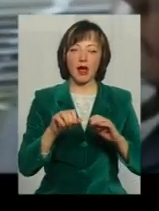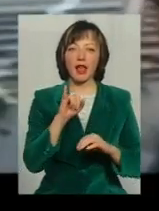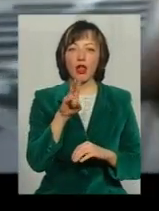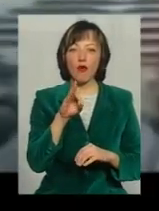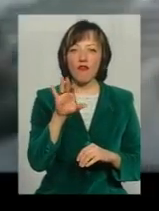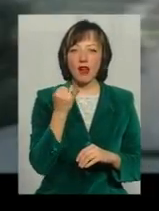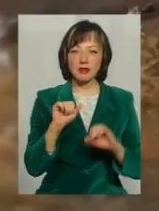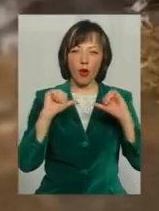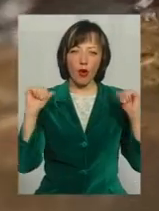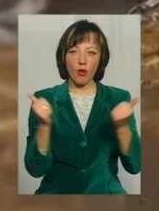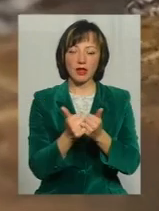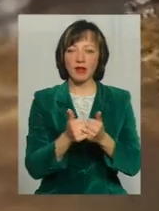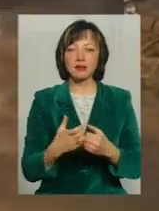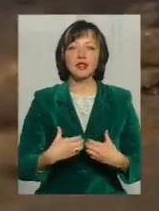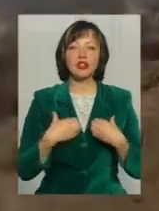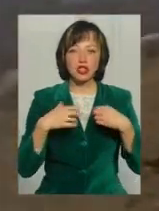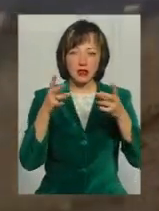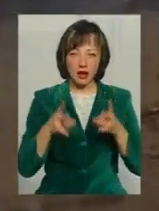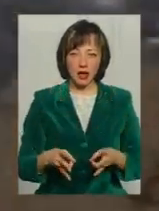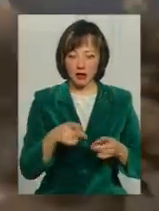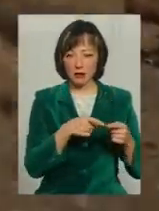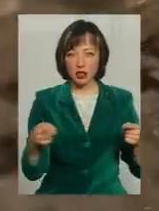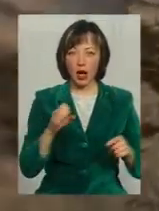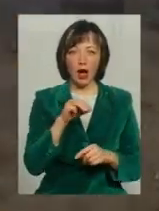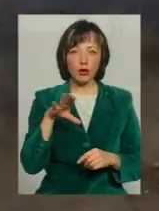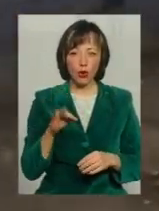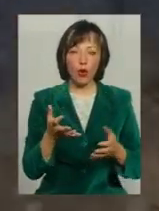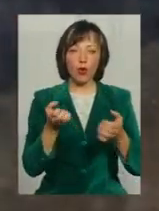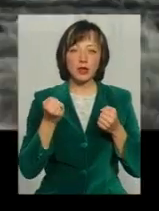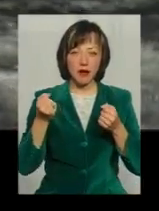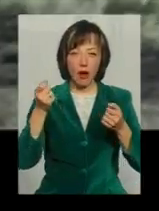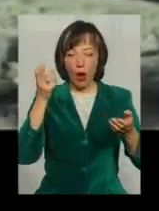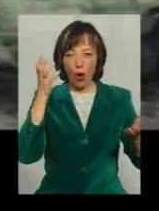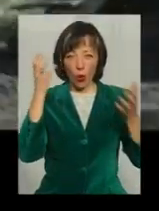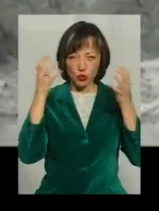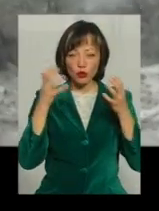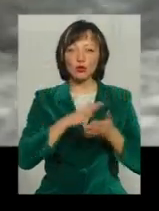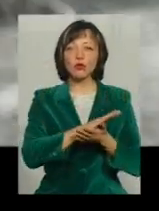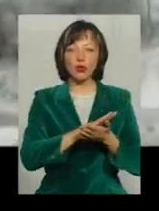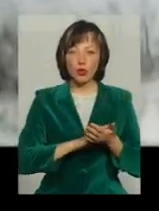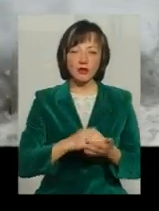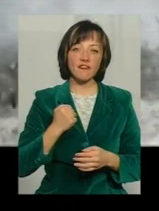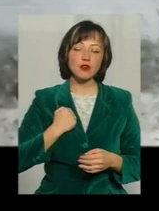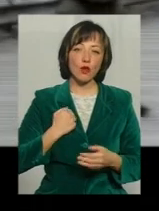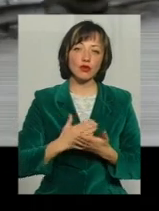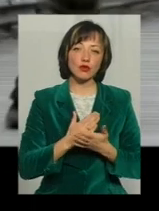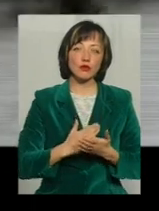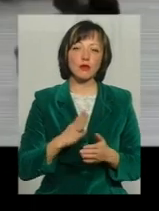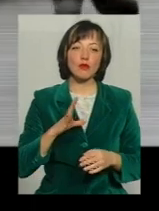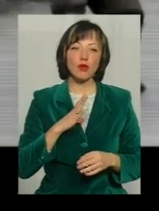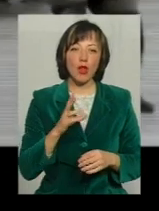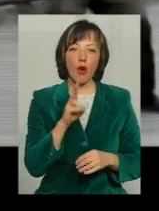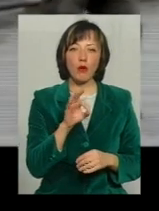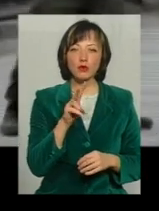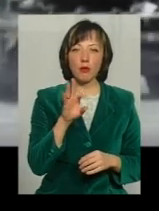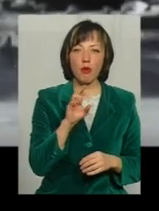найстрашніших трагедій за період проведення АТО Ігор Маренюк там отримав контузію Втім продовжив військову службу Далі був в Комсомольському,